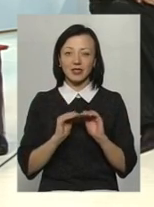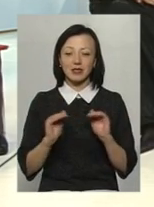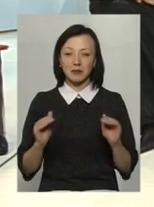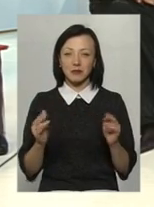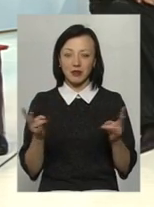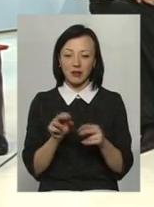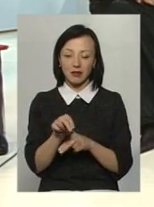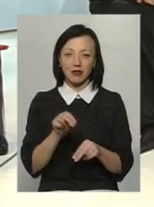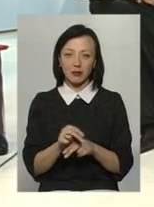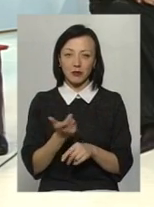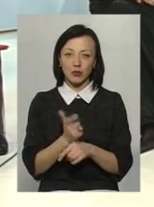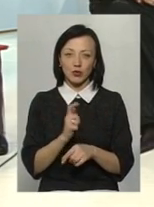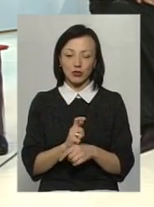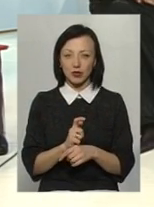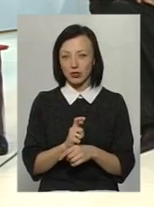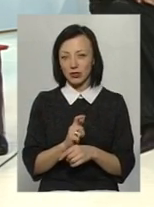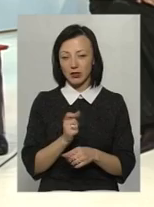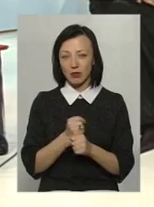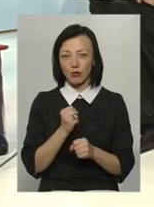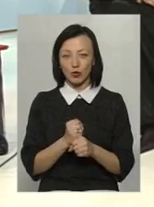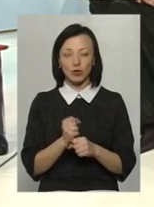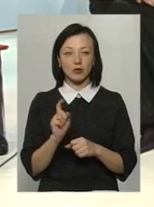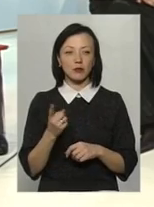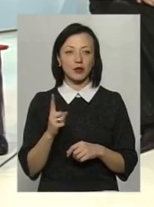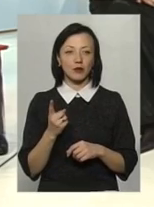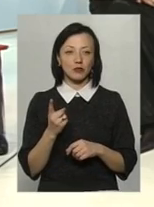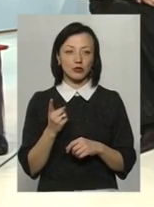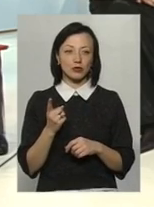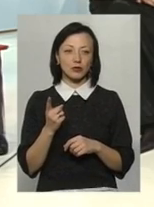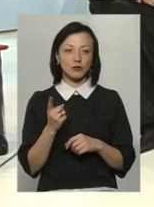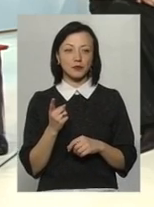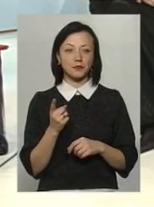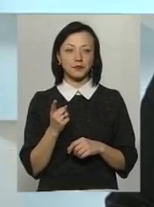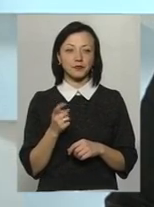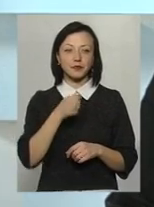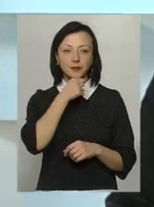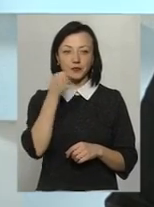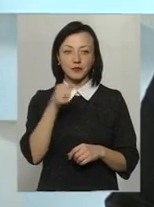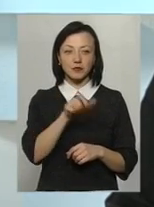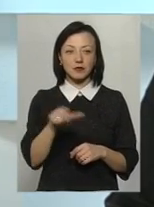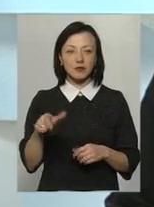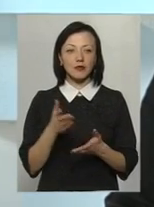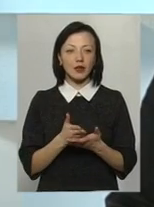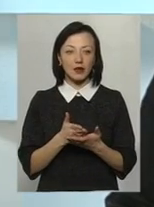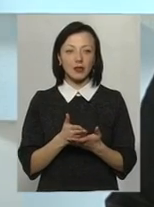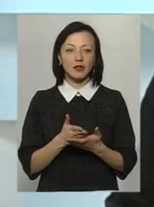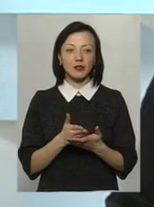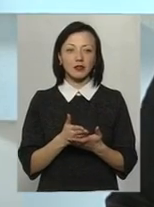працювати, більше працювати, тому що, ну, взрослі є теж люди,